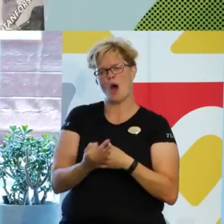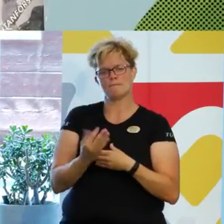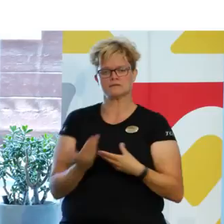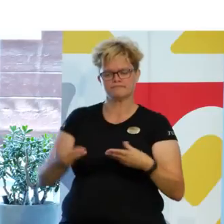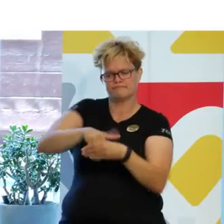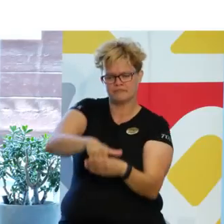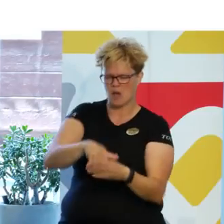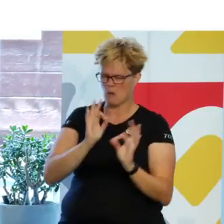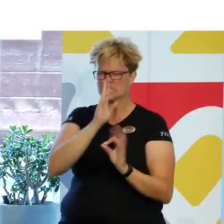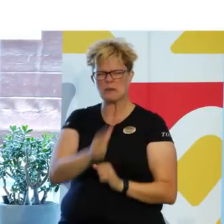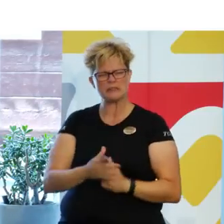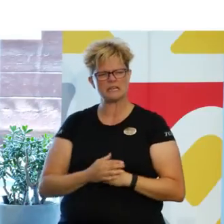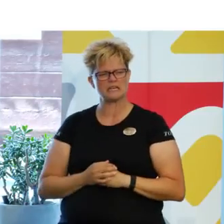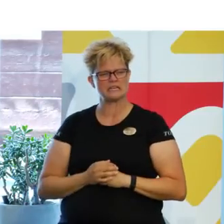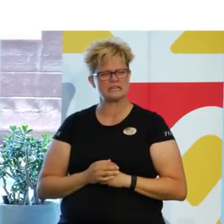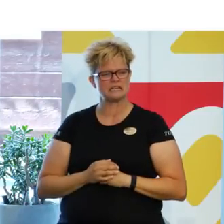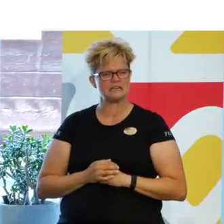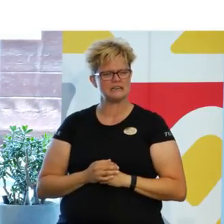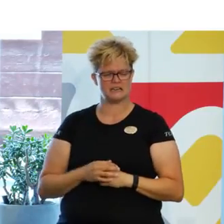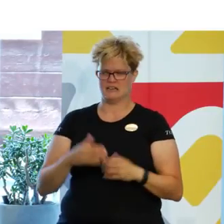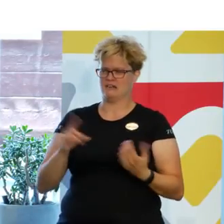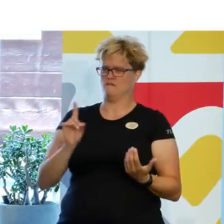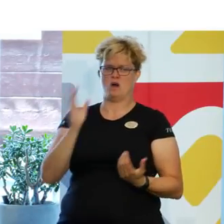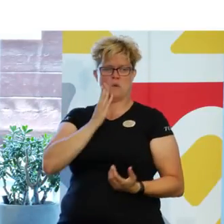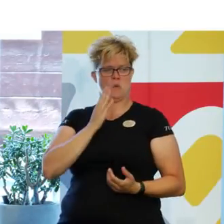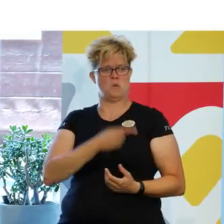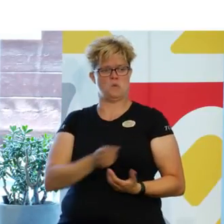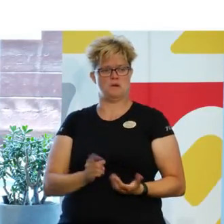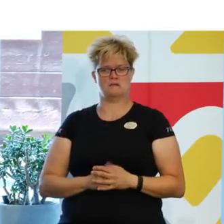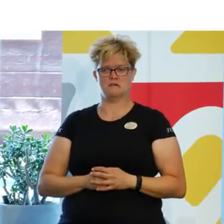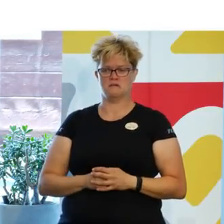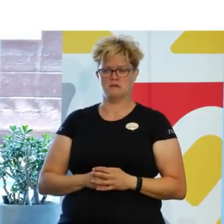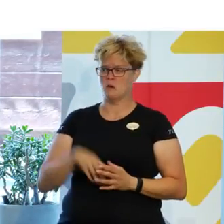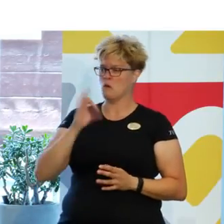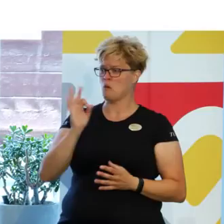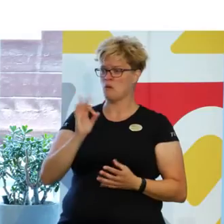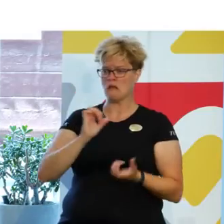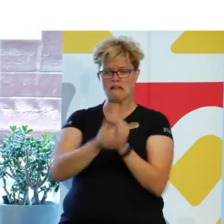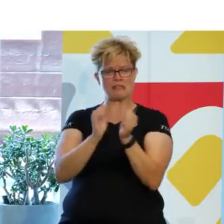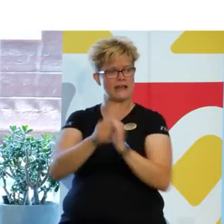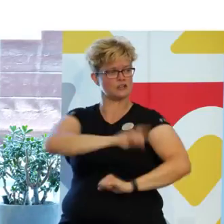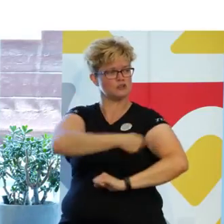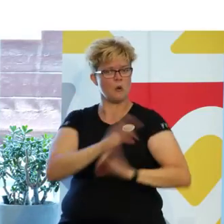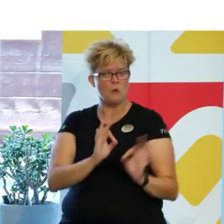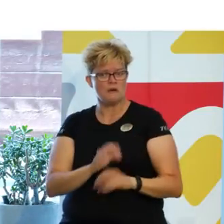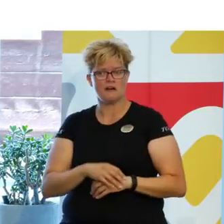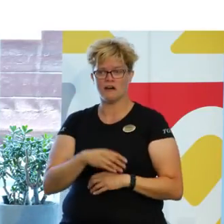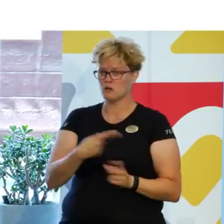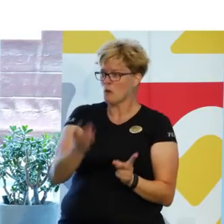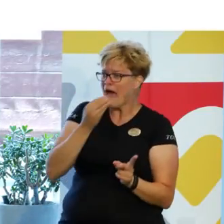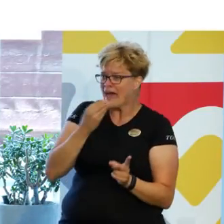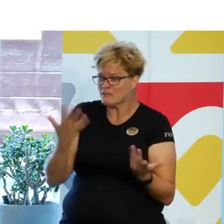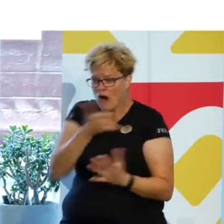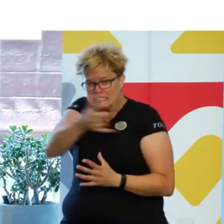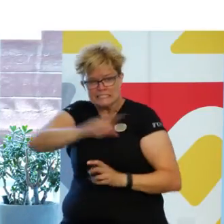Hur ser innanförskapet ut? Var bor de? Hur renoverar de sina kök? Vad äter de i